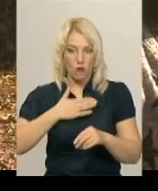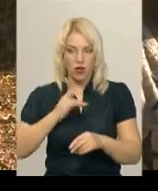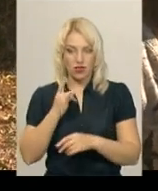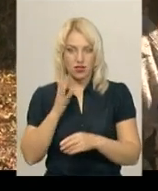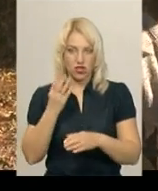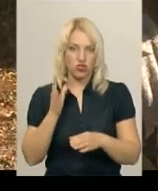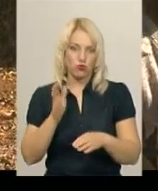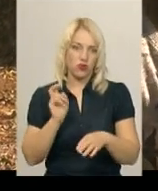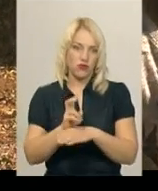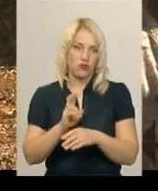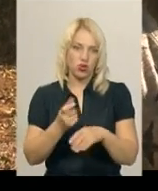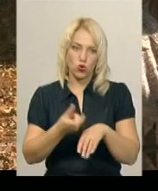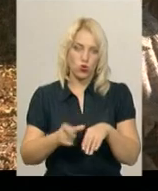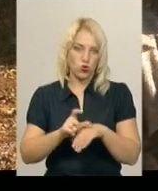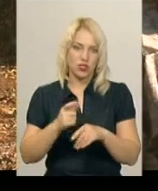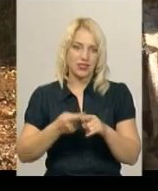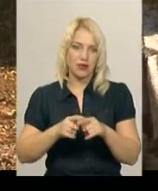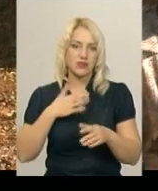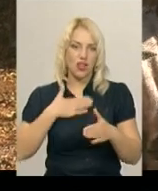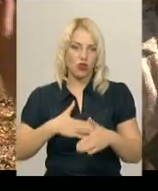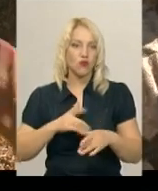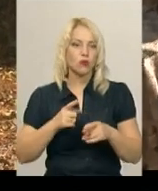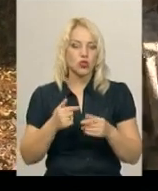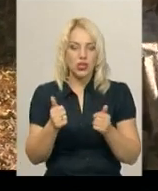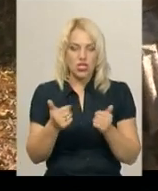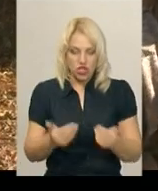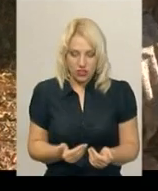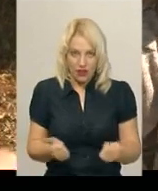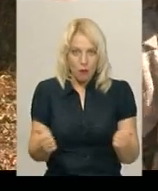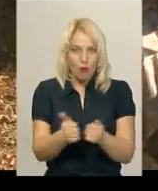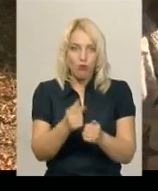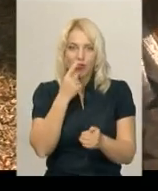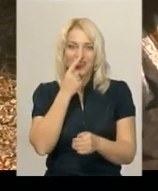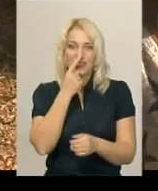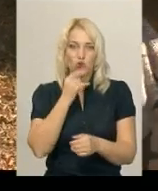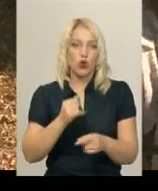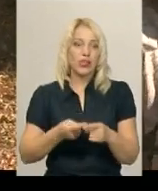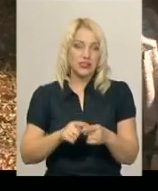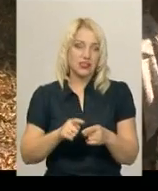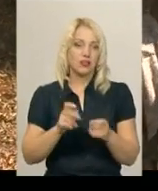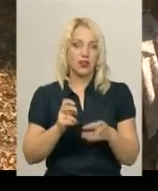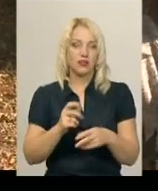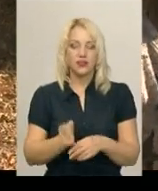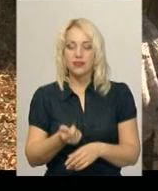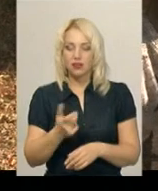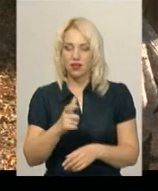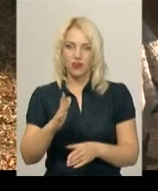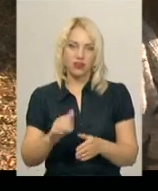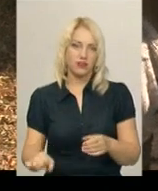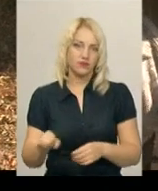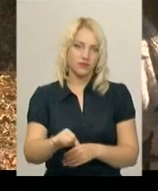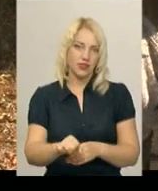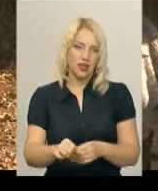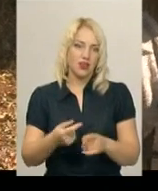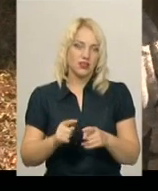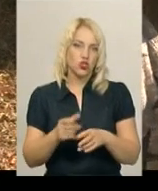буде його відвідувати, то ми дуже цим задоволені. Тому що ми тут живемо зовсім близько, і нам це буквально декілька хвилин, і ми вже в садочку. Це